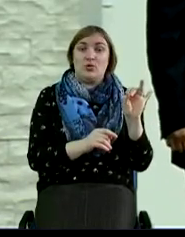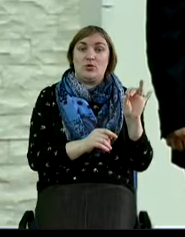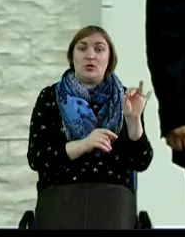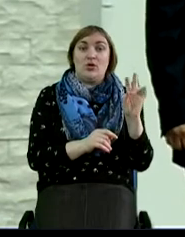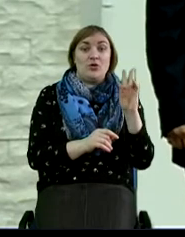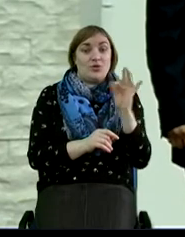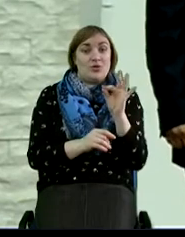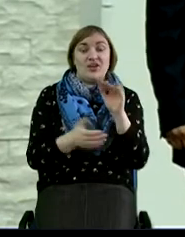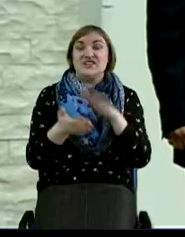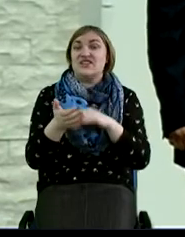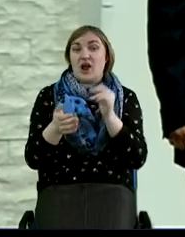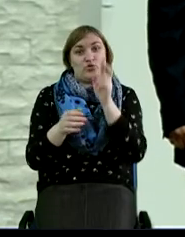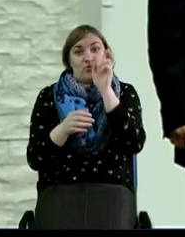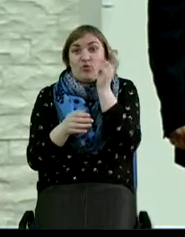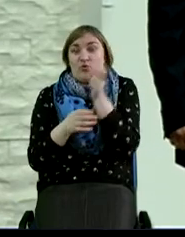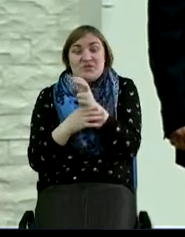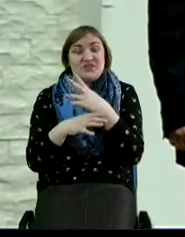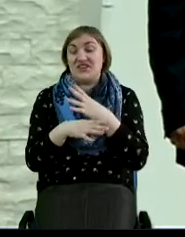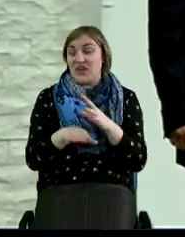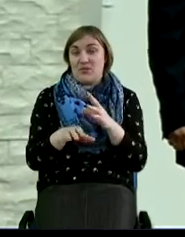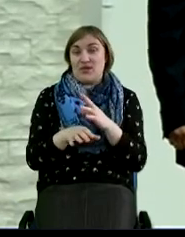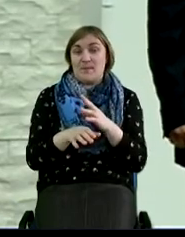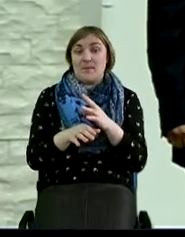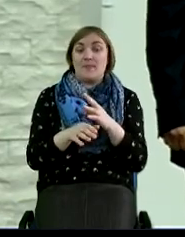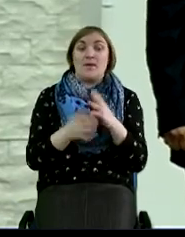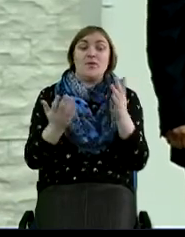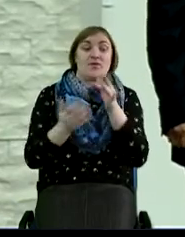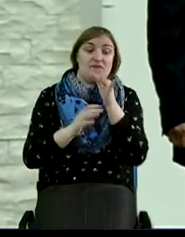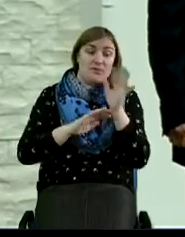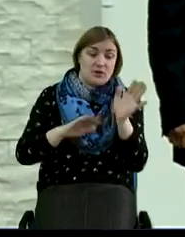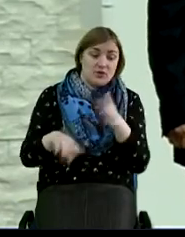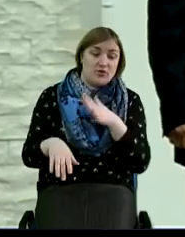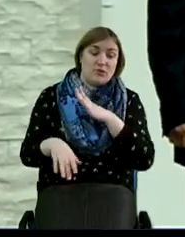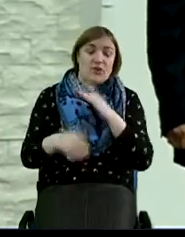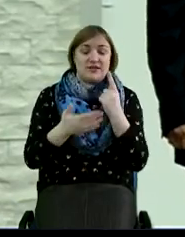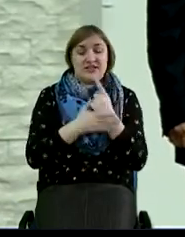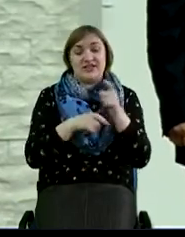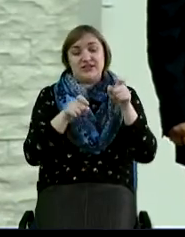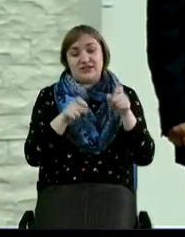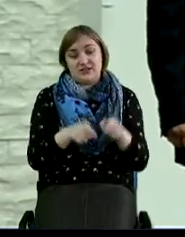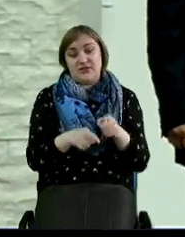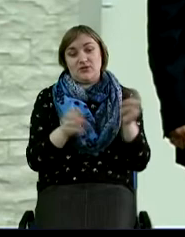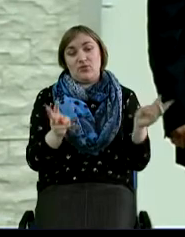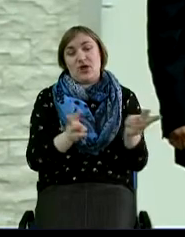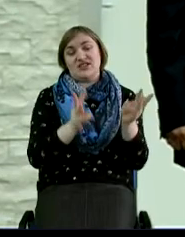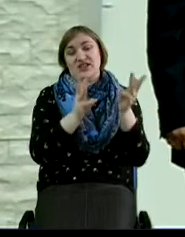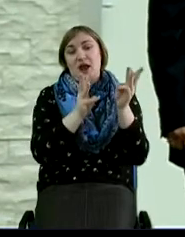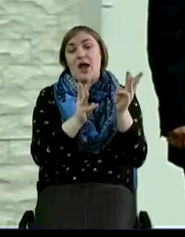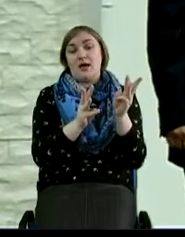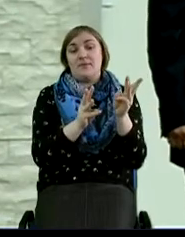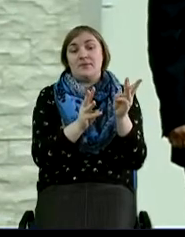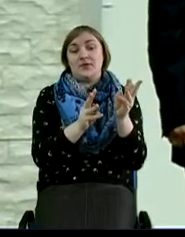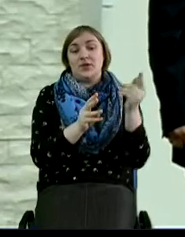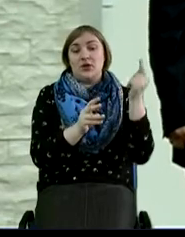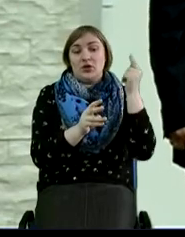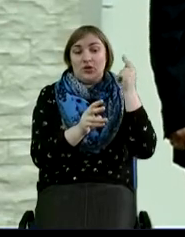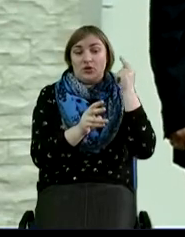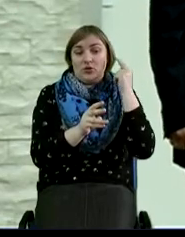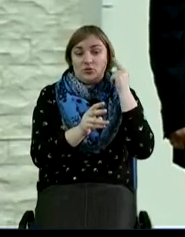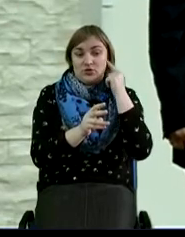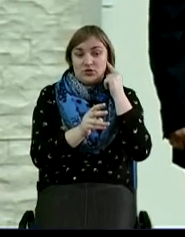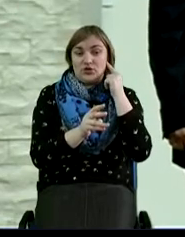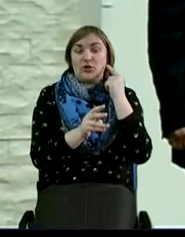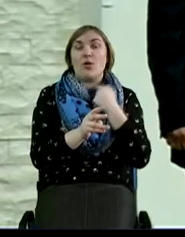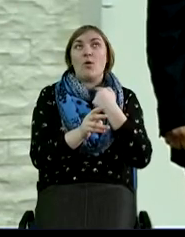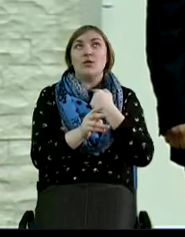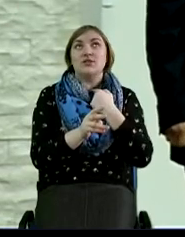не пришел. И через какой-то определенный момент, сидя у костра, говорит, услышал просто живой голос, как Бог ему сказал, ты хочешь еще одного льва